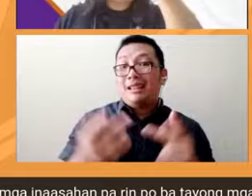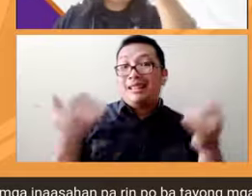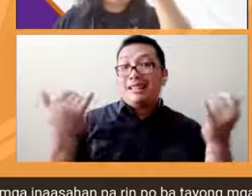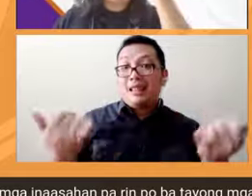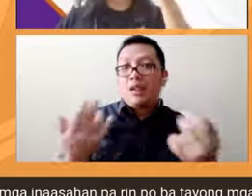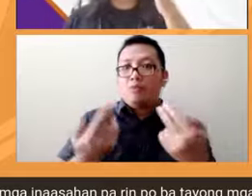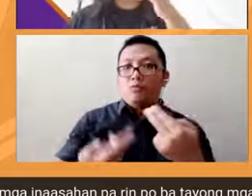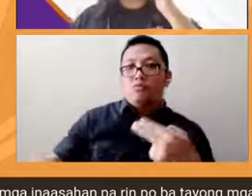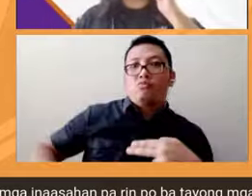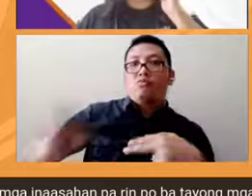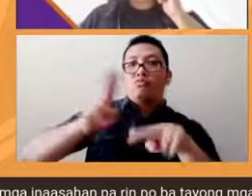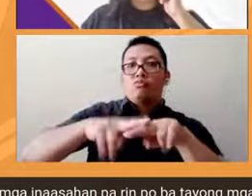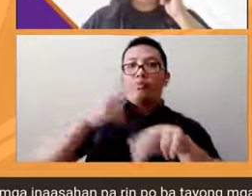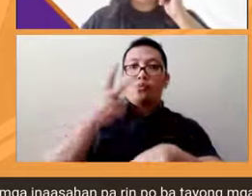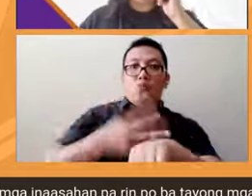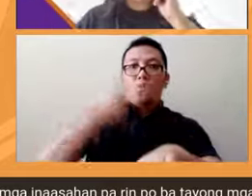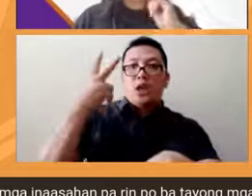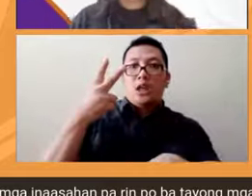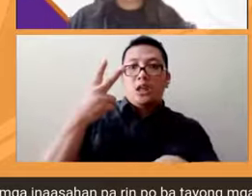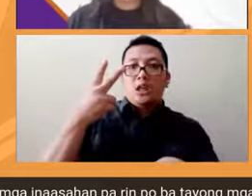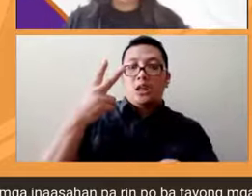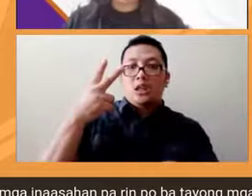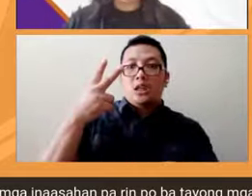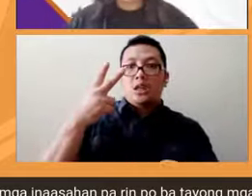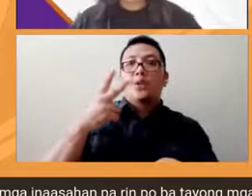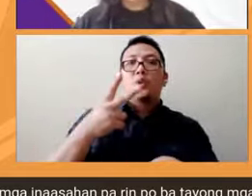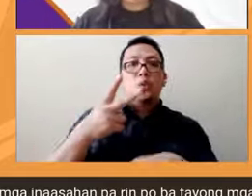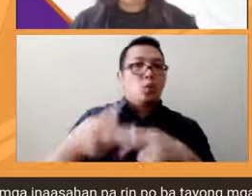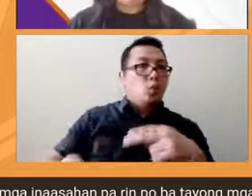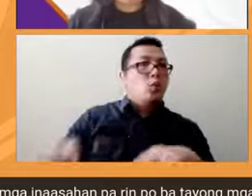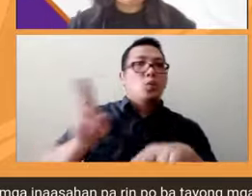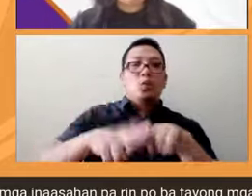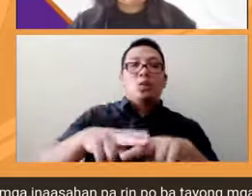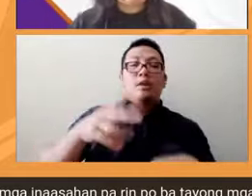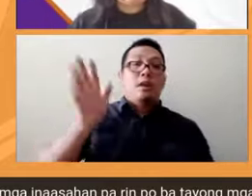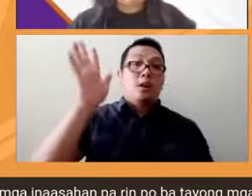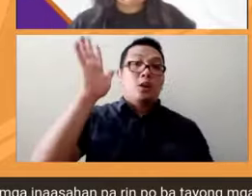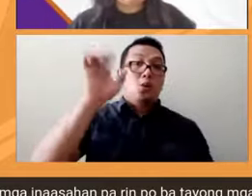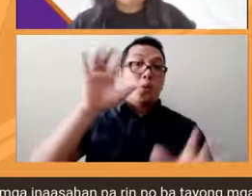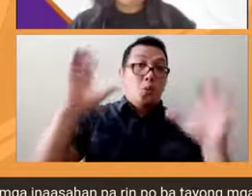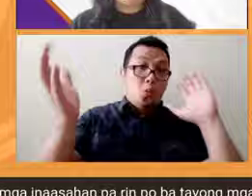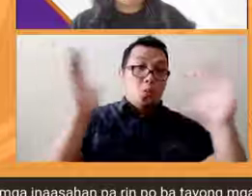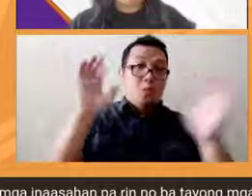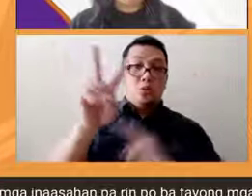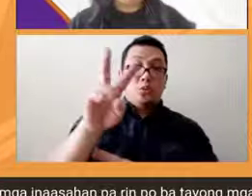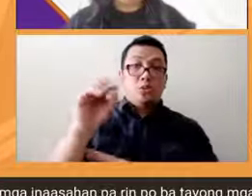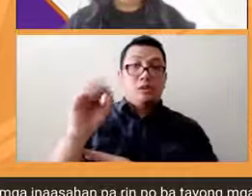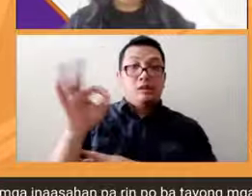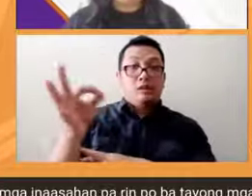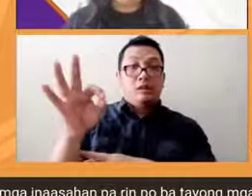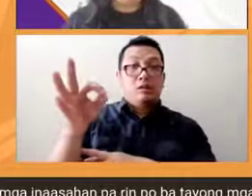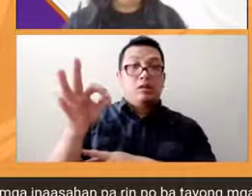or two and half times more than the 2019 election kung saan 2